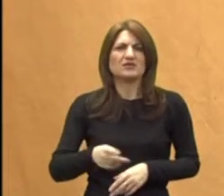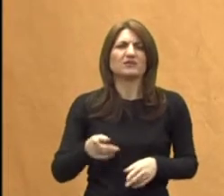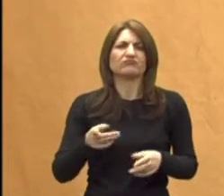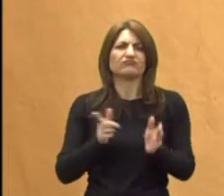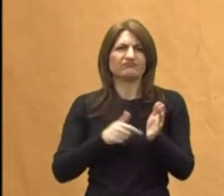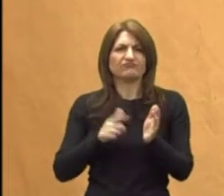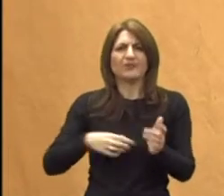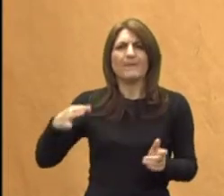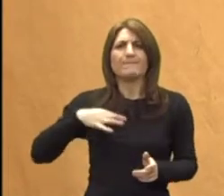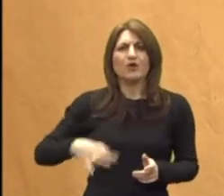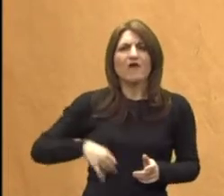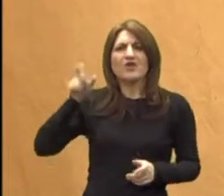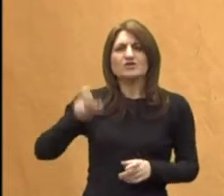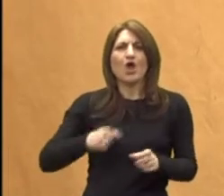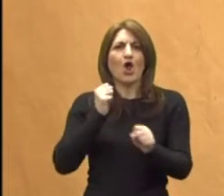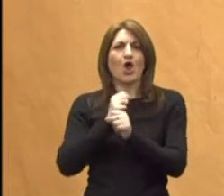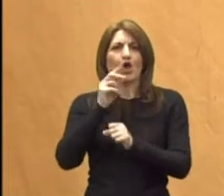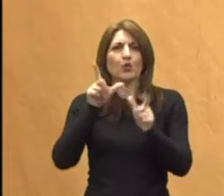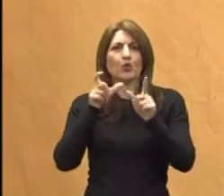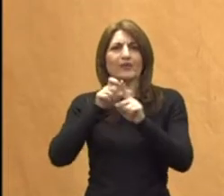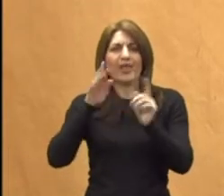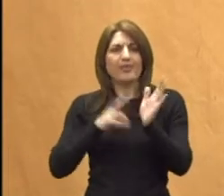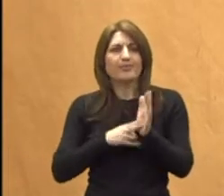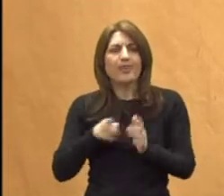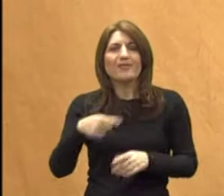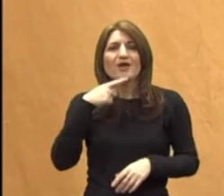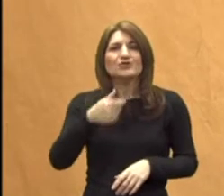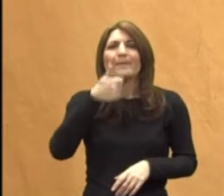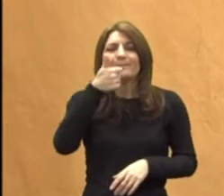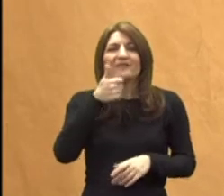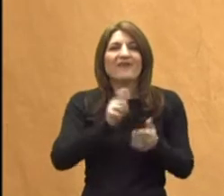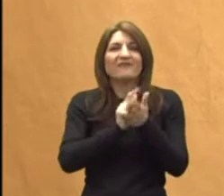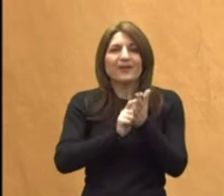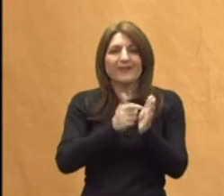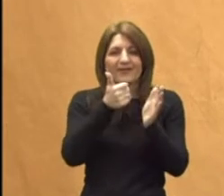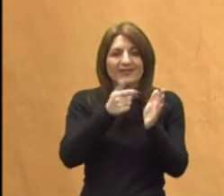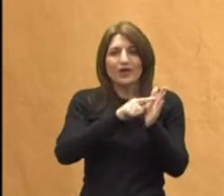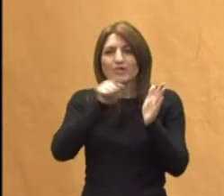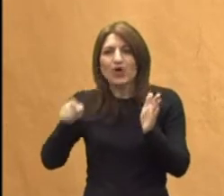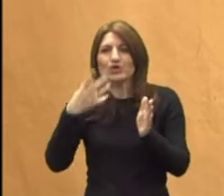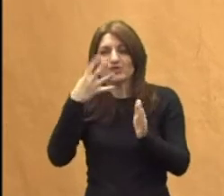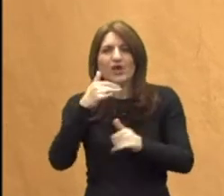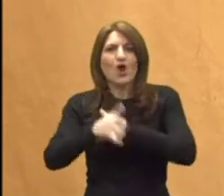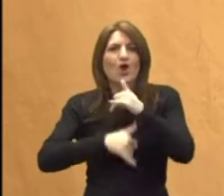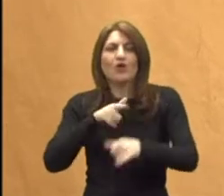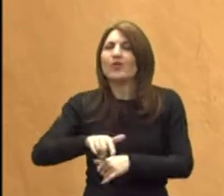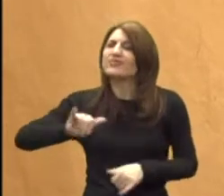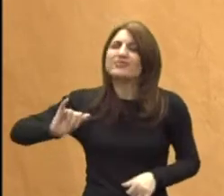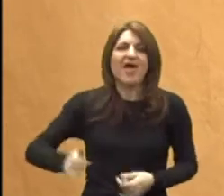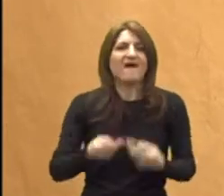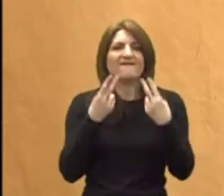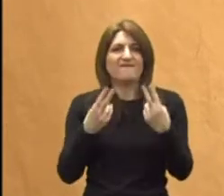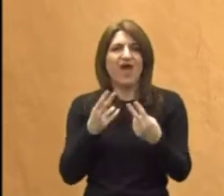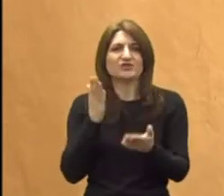Gruden. I on uvijek kaže da je onaj prvi, tih prve tri, četiri godine najvažnije za djete i da djete